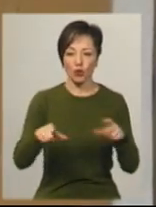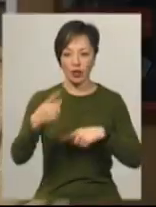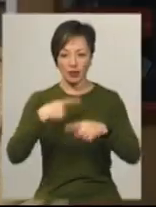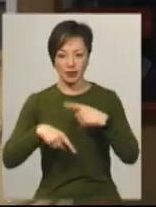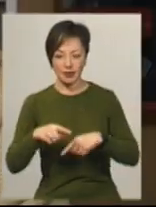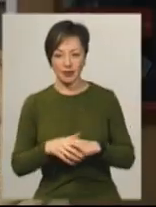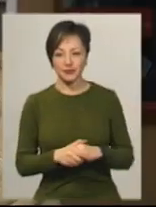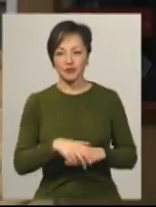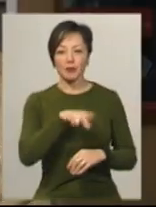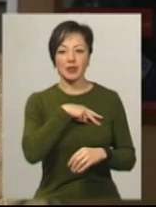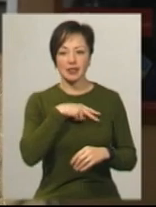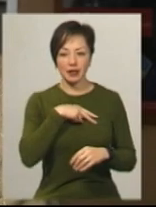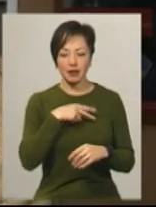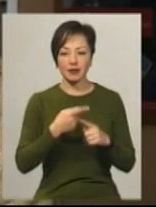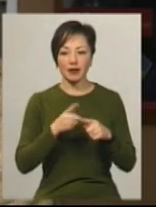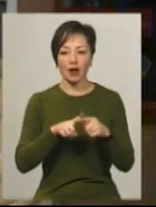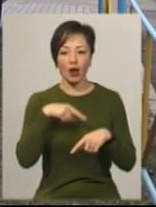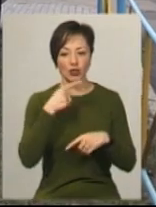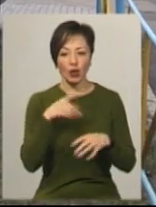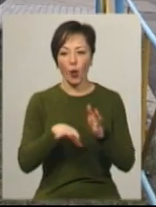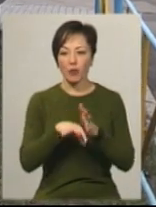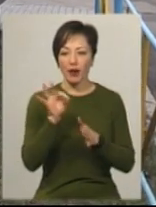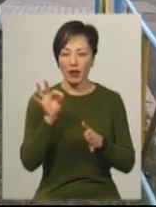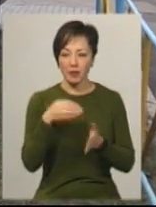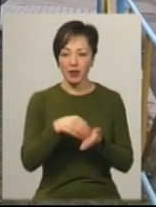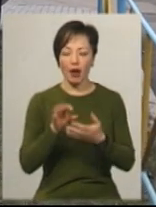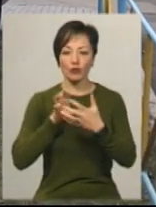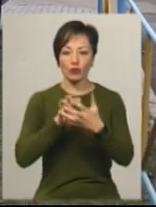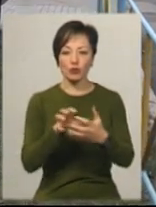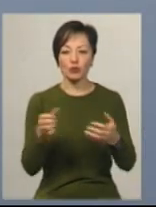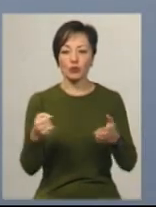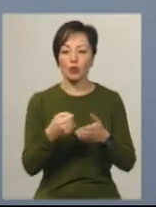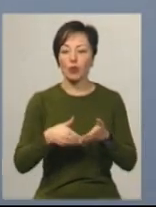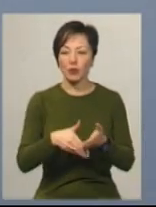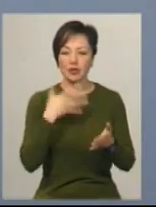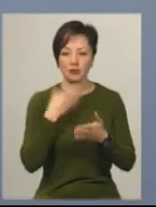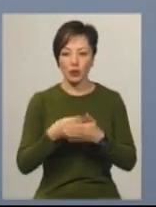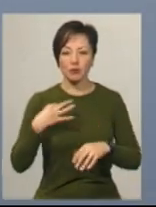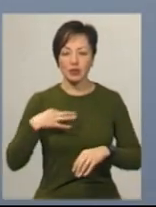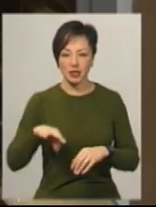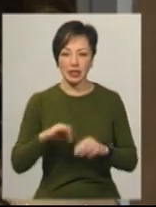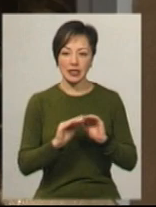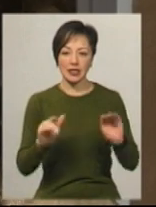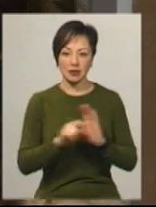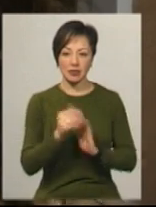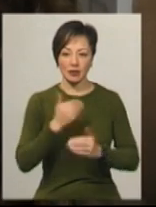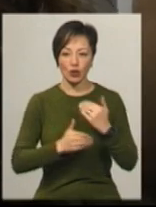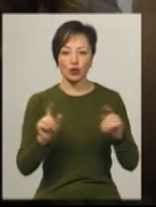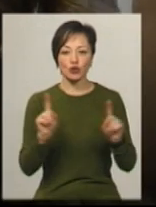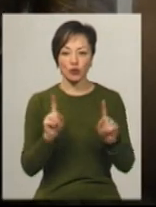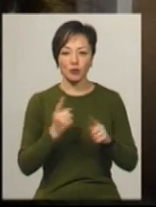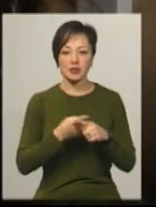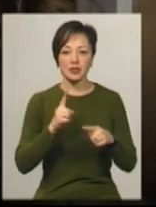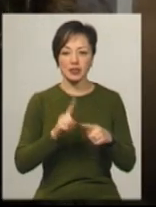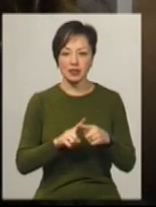школи. Призерка премії Леся Шевчук каже, обрала предмання автобуса, аби домогти своєму сину і дітям з інвалідністю. Для того, щоб